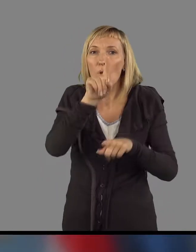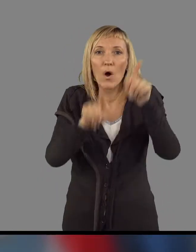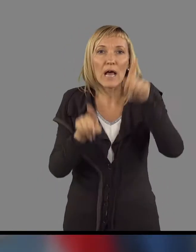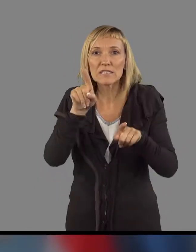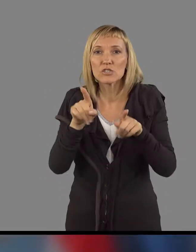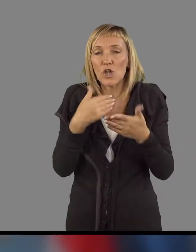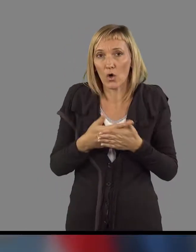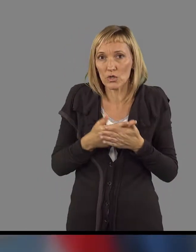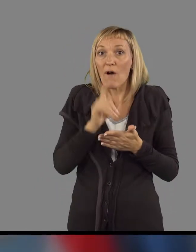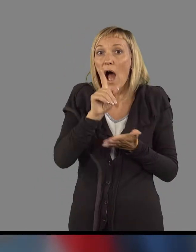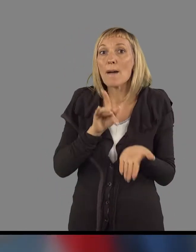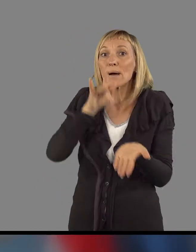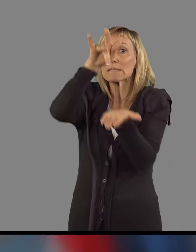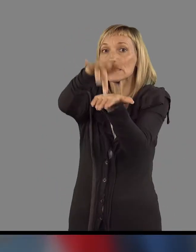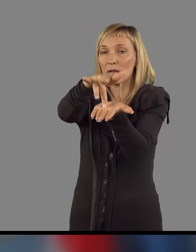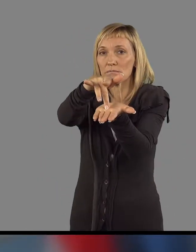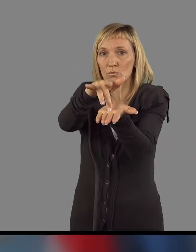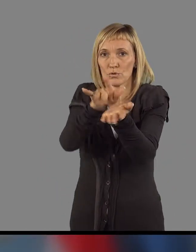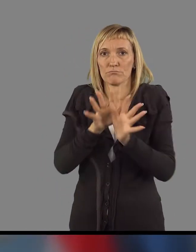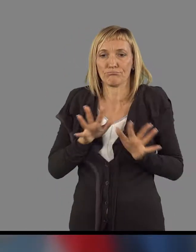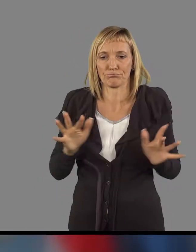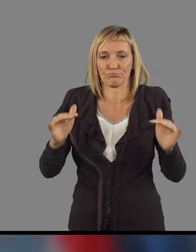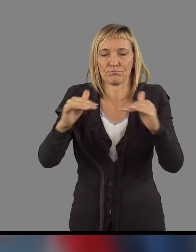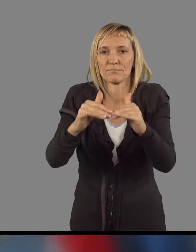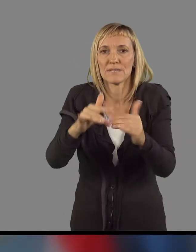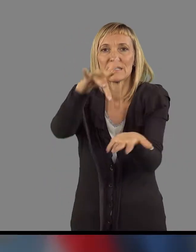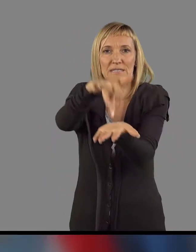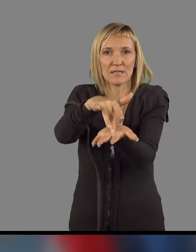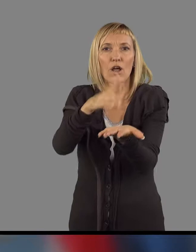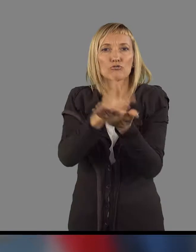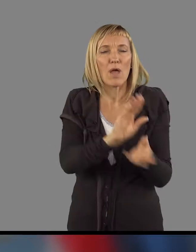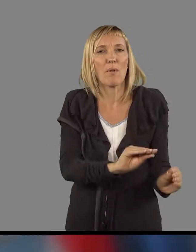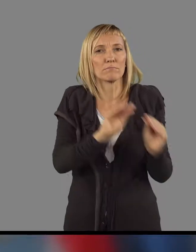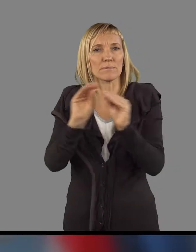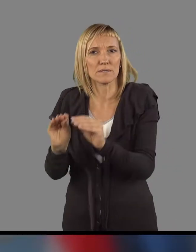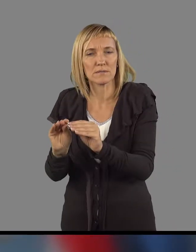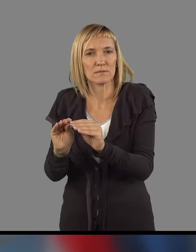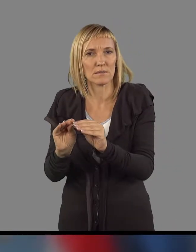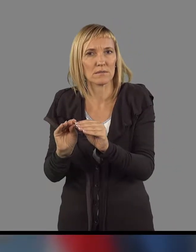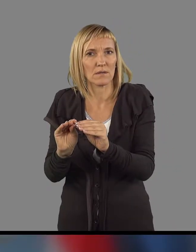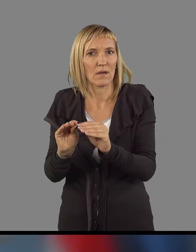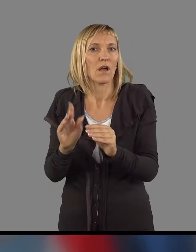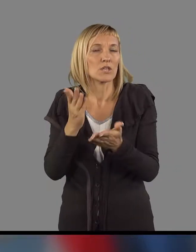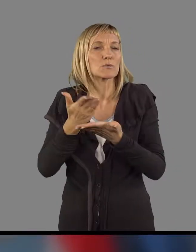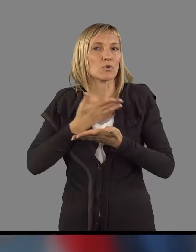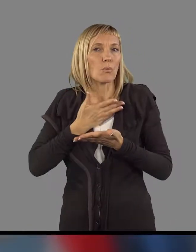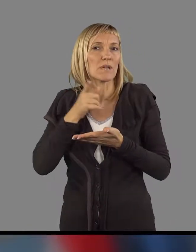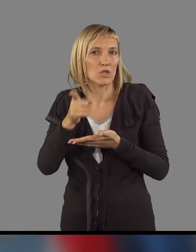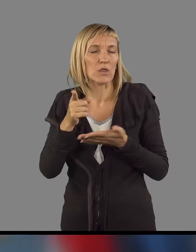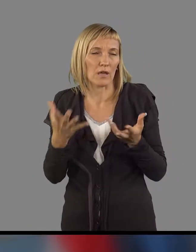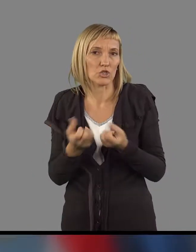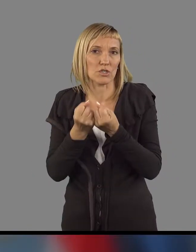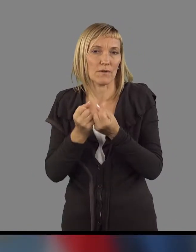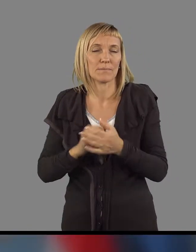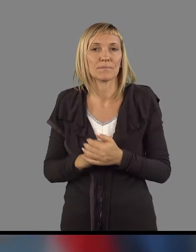različna izhodišča, ampak na koncu smo najdeli rešitev, ki je bila dobra. Zgodil se je ta prenos, moj obse duk kapriziral in prišli smo do te